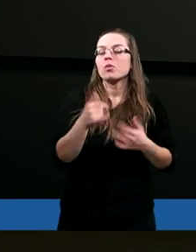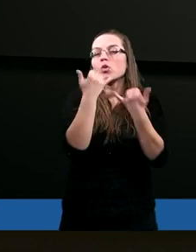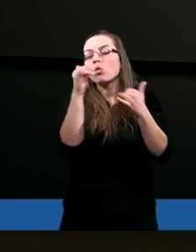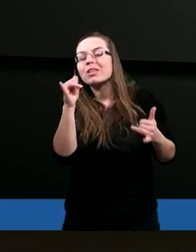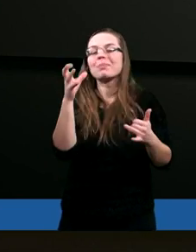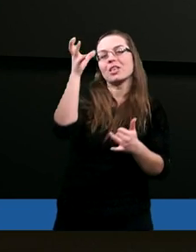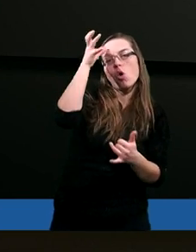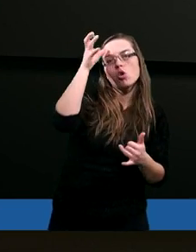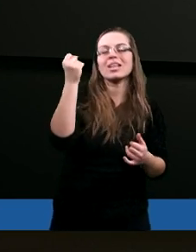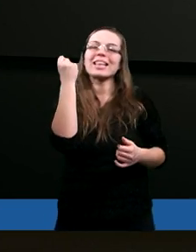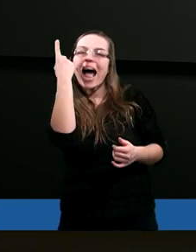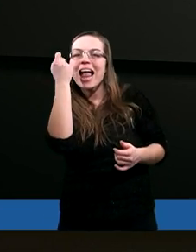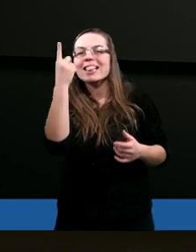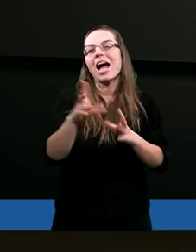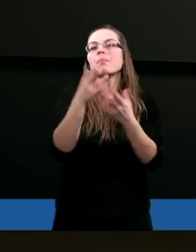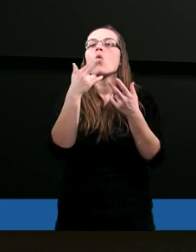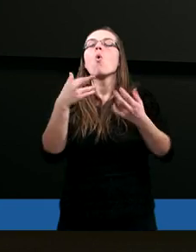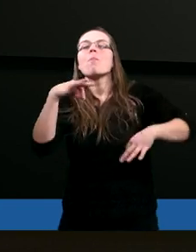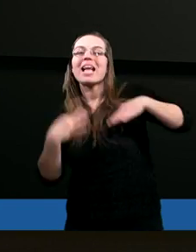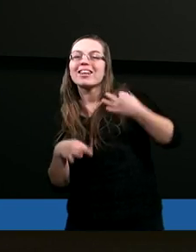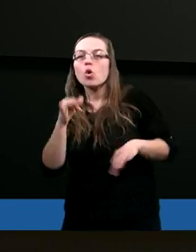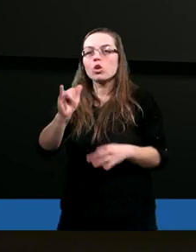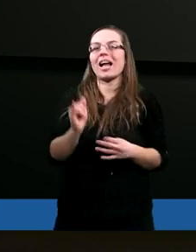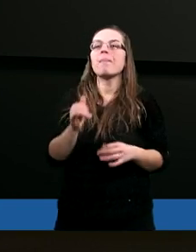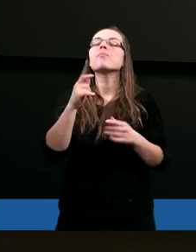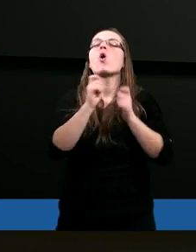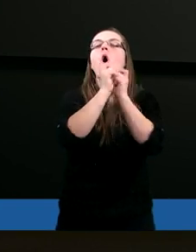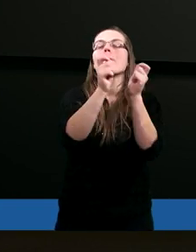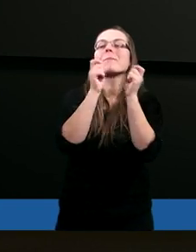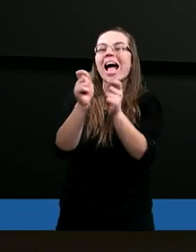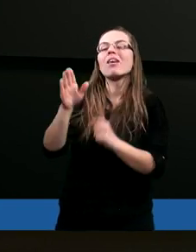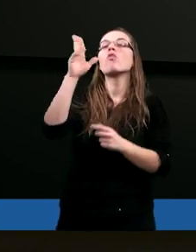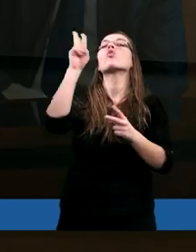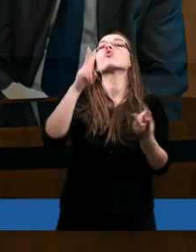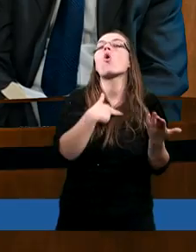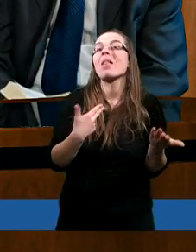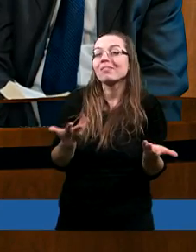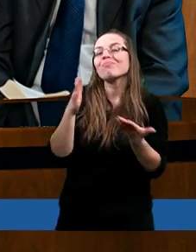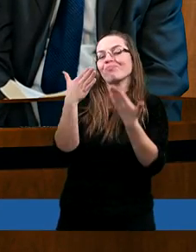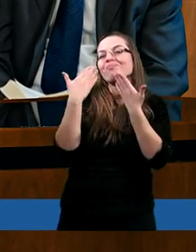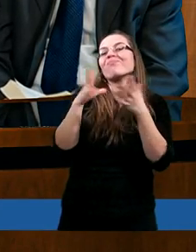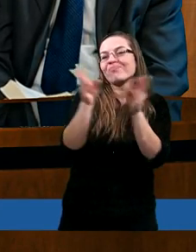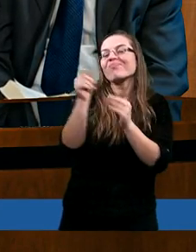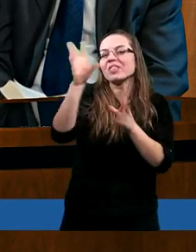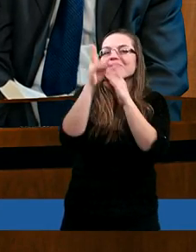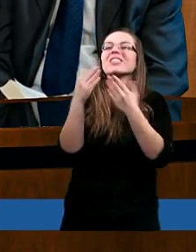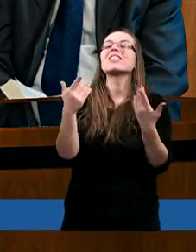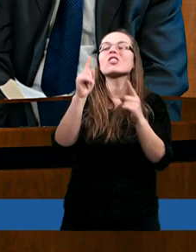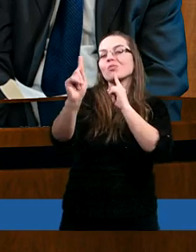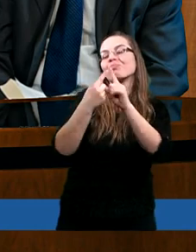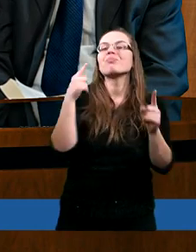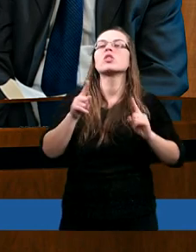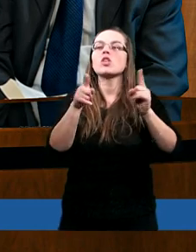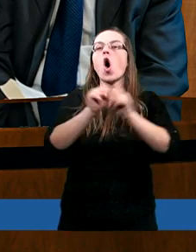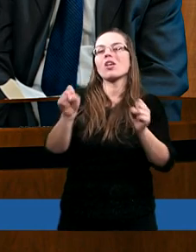zdolnościami, umiejętnościami obdarowuje nas kto? Uważam, że to wszystko jest